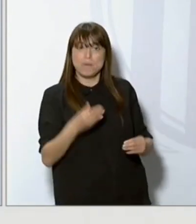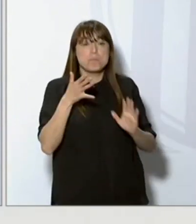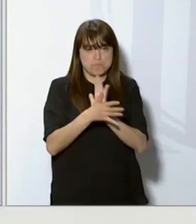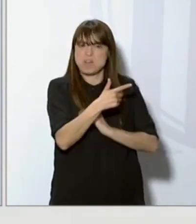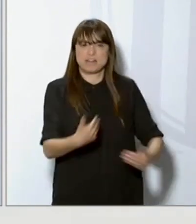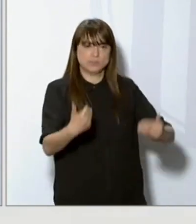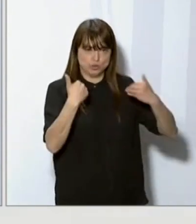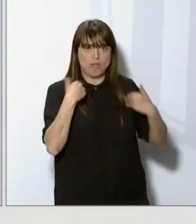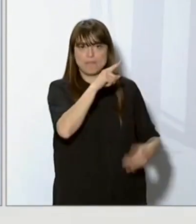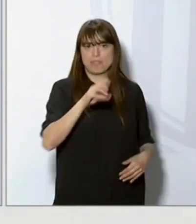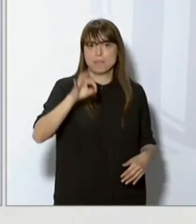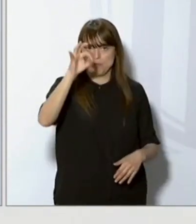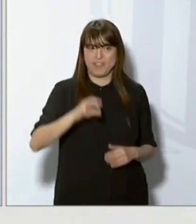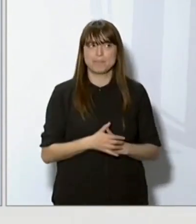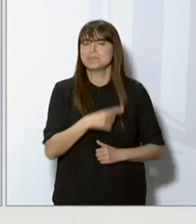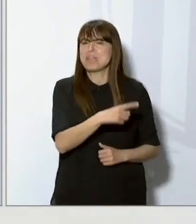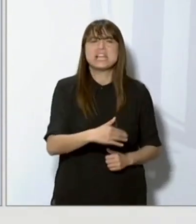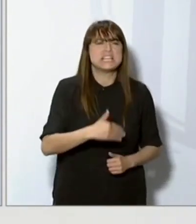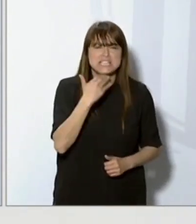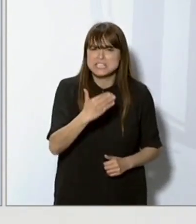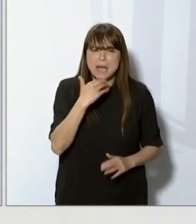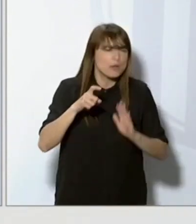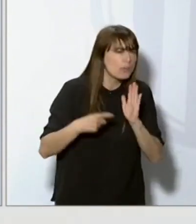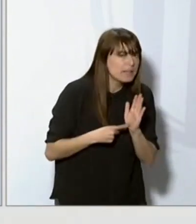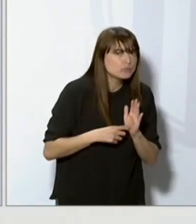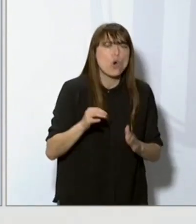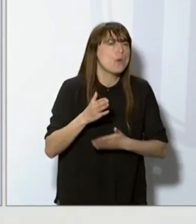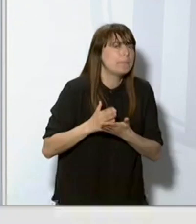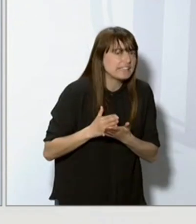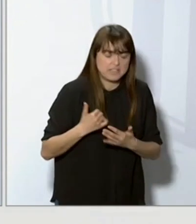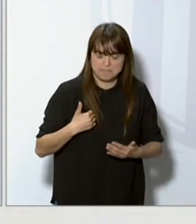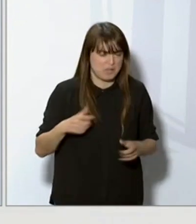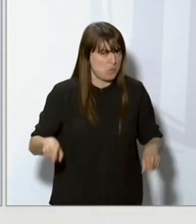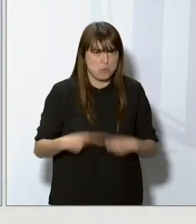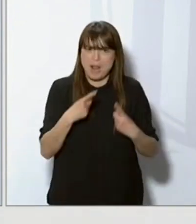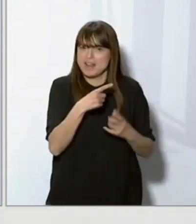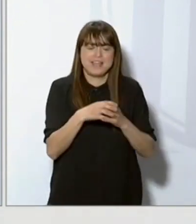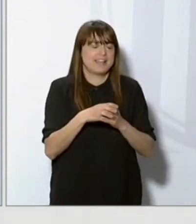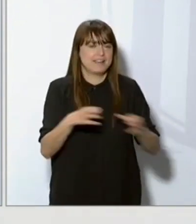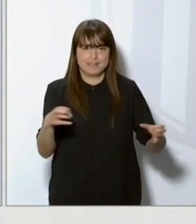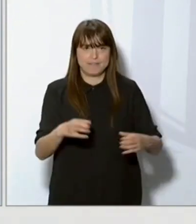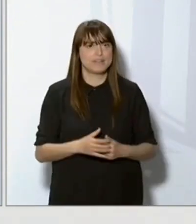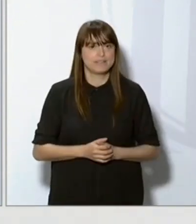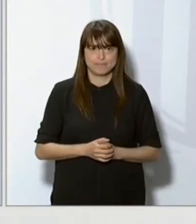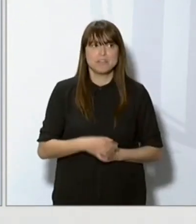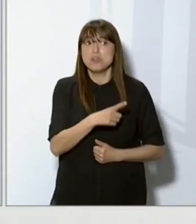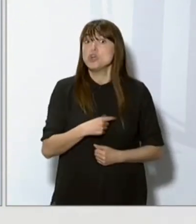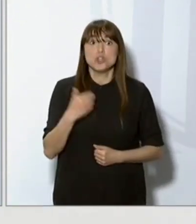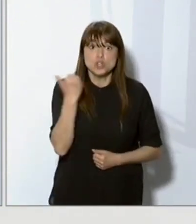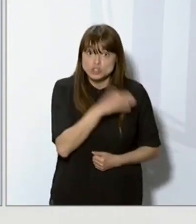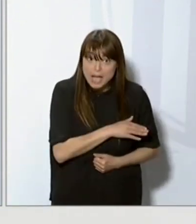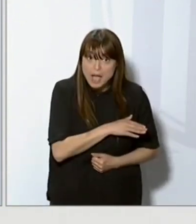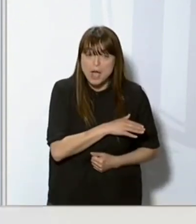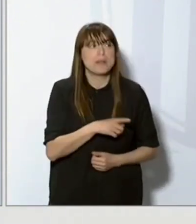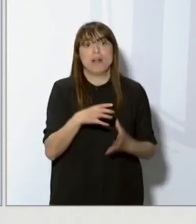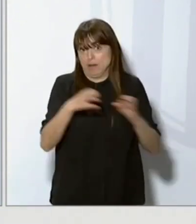responsables. Si ho sabien tot o una part, és molt greu, perquè ho han permès. I això els convertirà en còmplices. Si no ho sabien, podria ser encara més greu, perquè